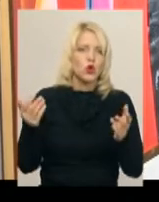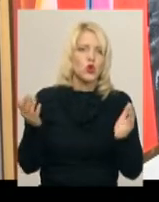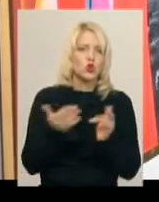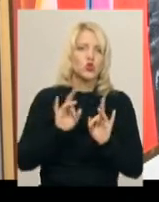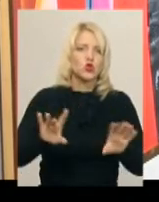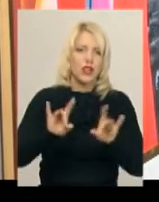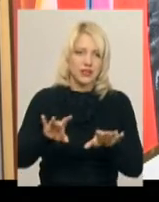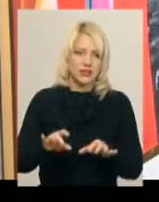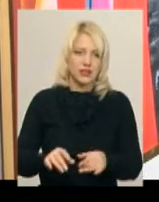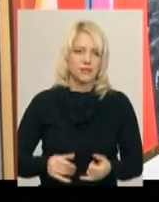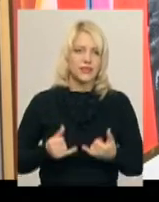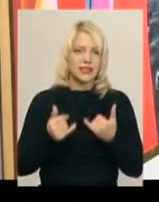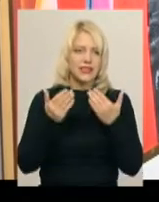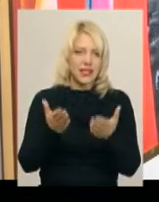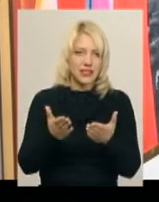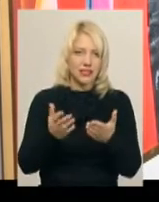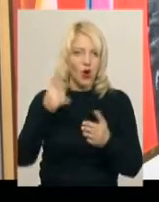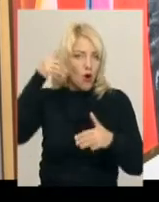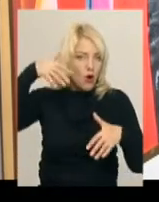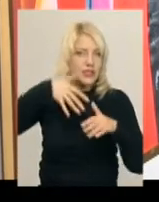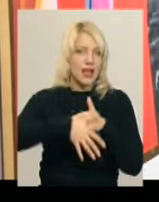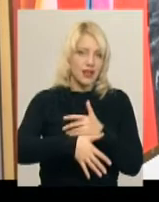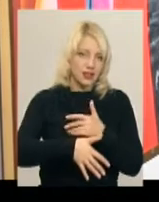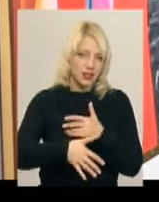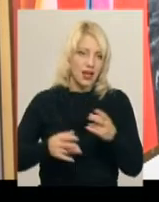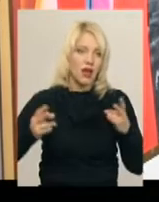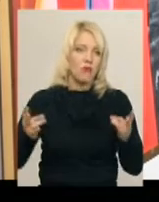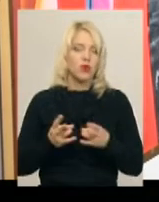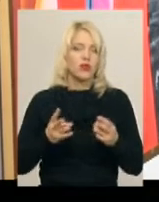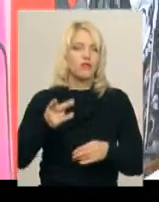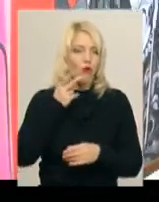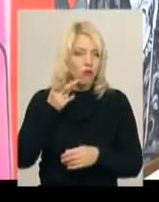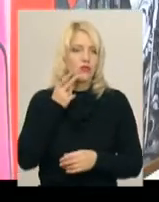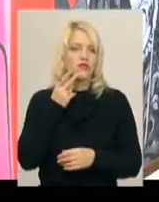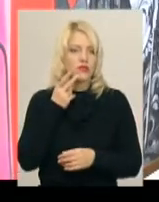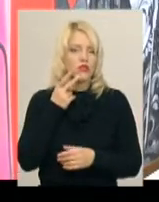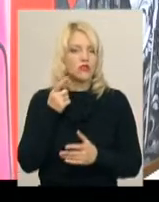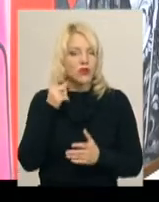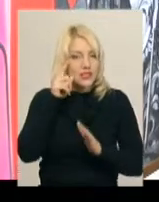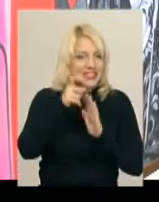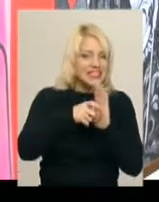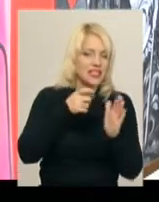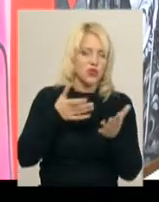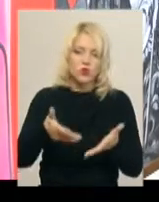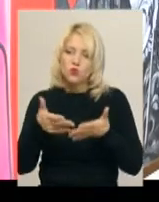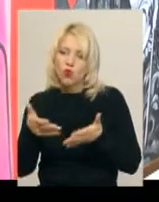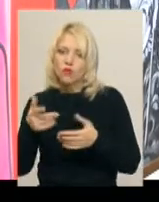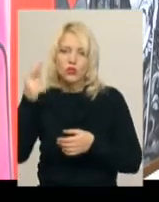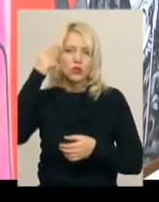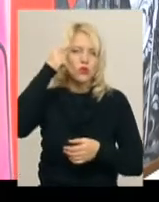І для їх осягнення треба постійно з'ясовувати, думати,